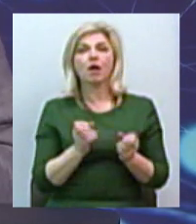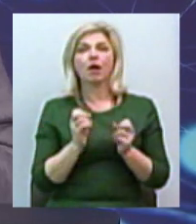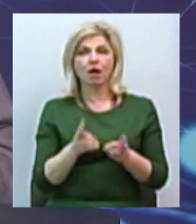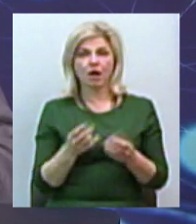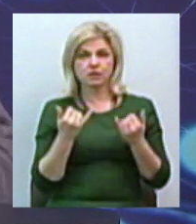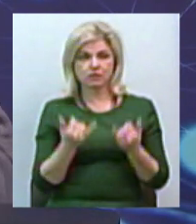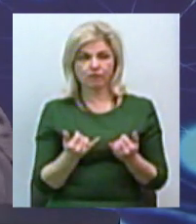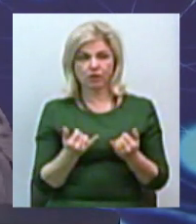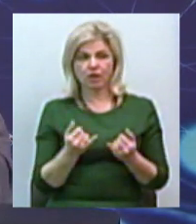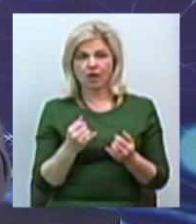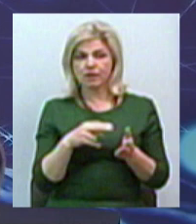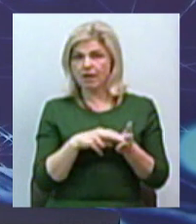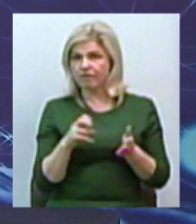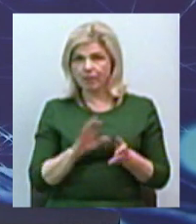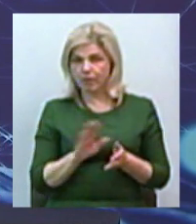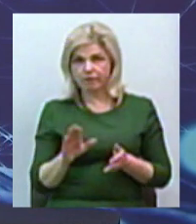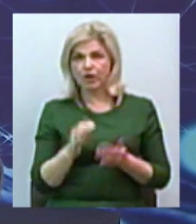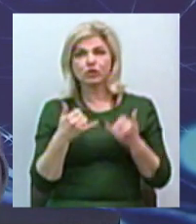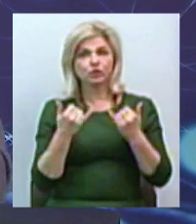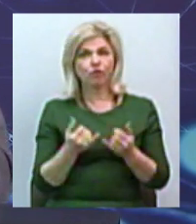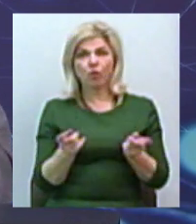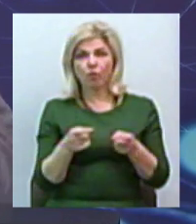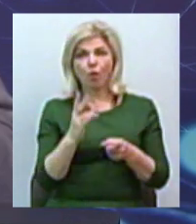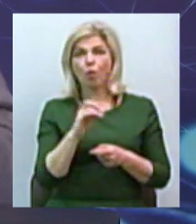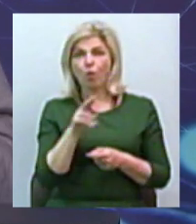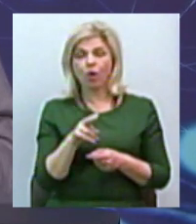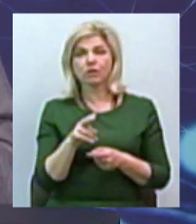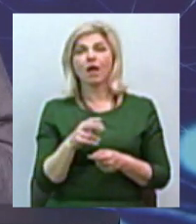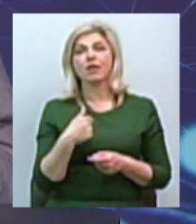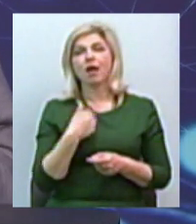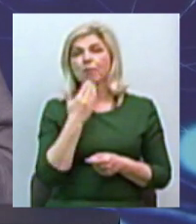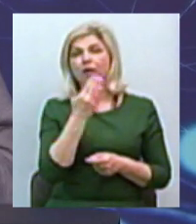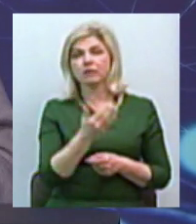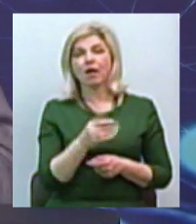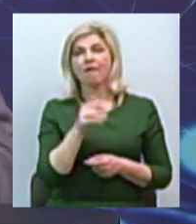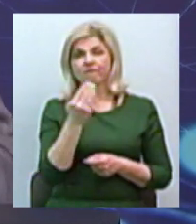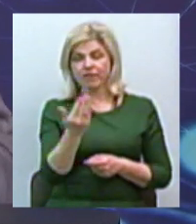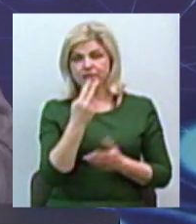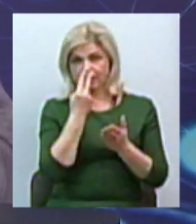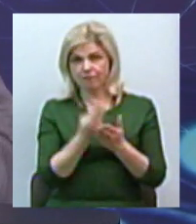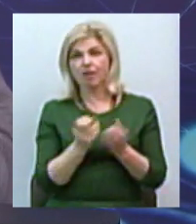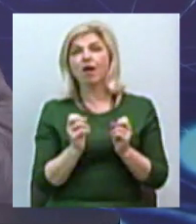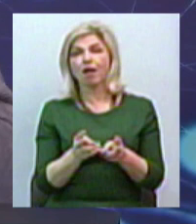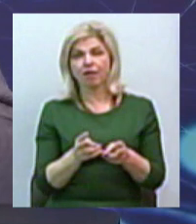сьогодні не відкмикають? Сьогодні не кодують? Скажемо, що сьогоднішнього? Я питаю, ви дивитеся як?